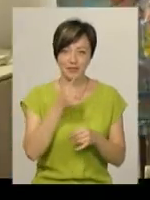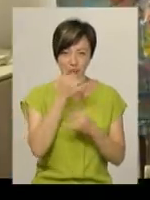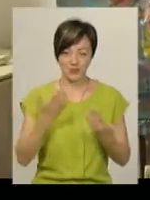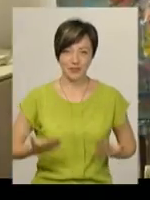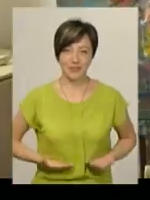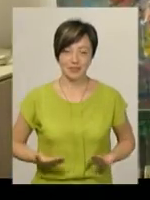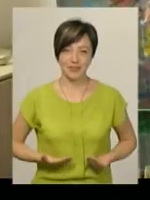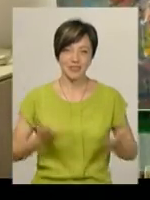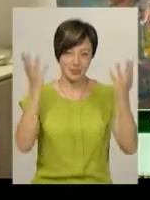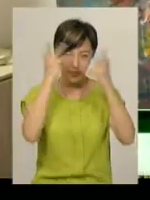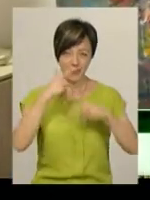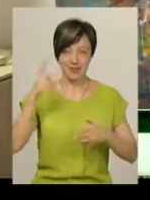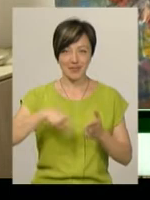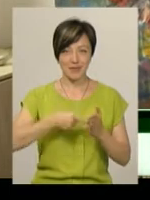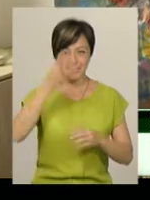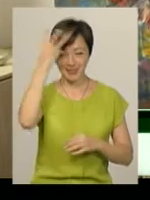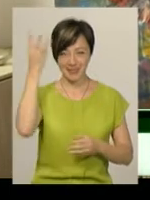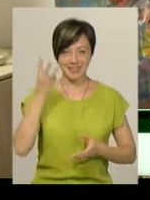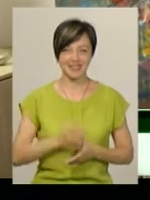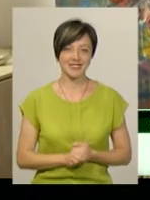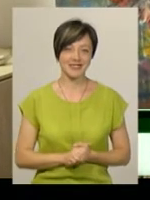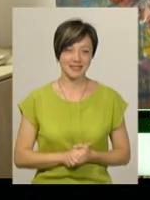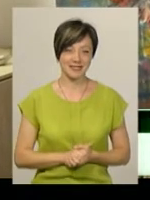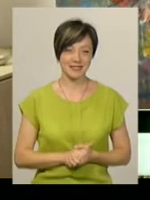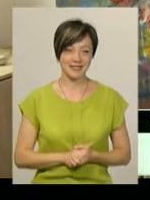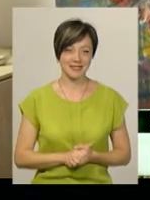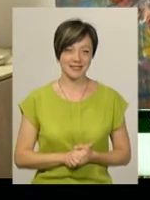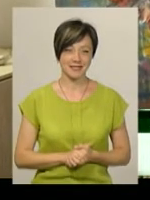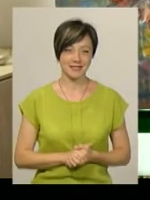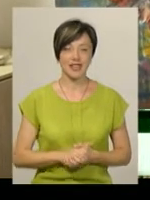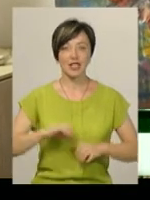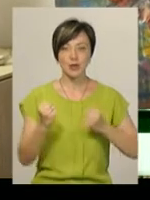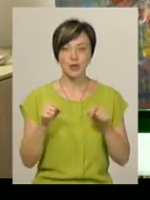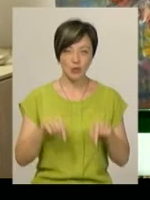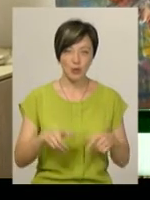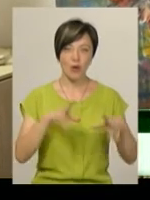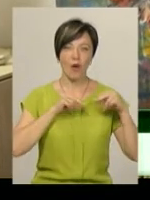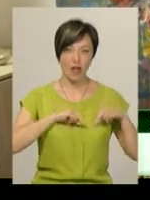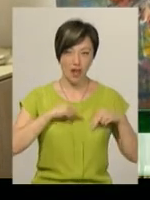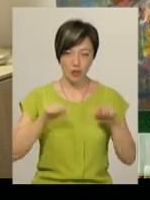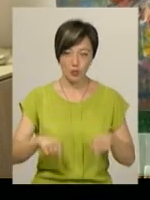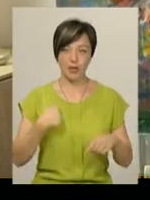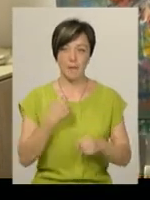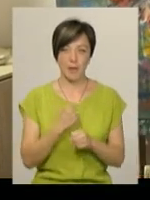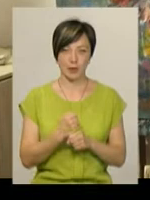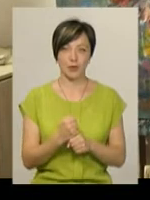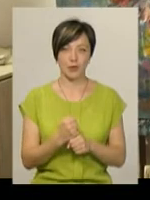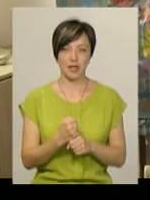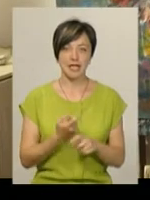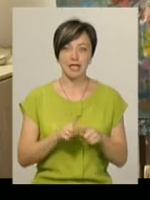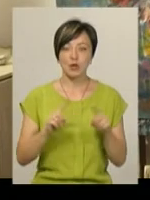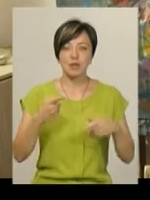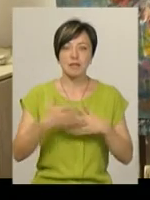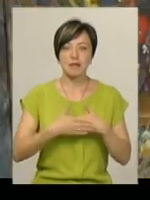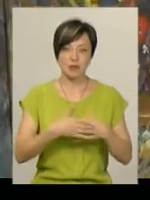Тому що я закоханий в Хмельницькій. Я без України жити не можу. Друзі тут, колеги. Тут я працюю. Все дуже